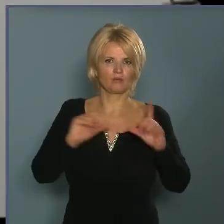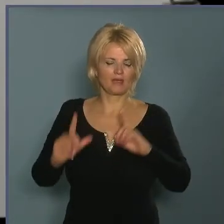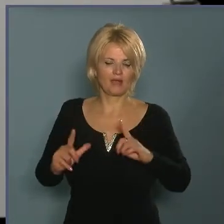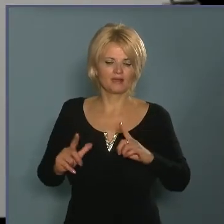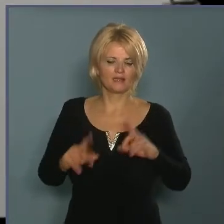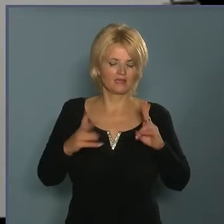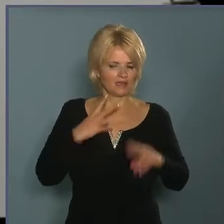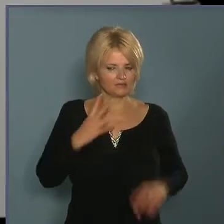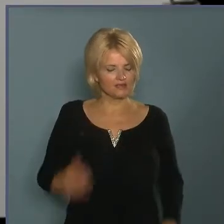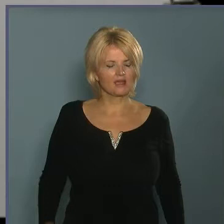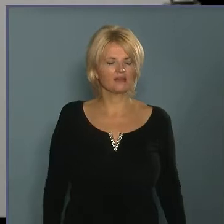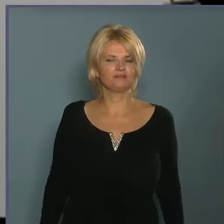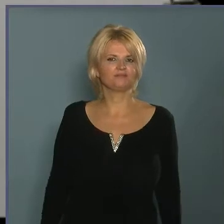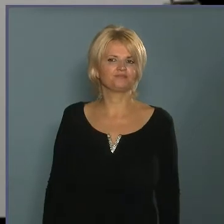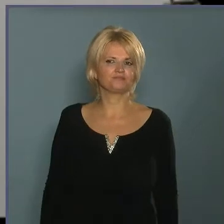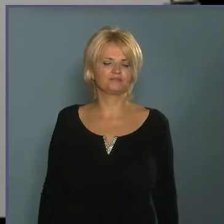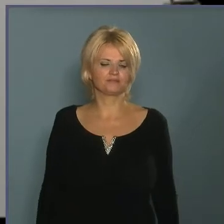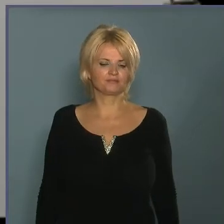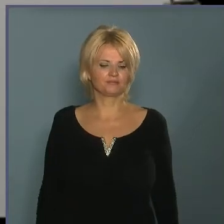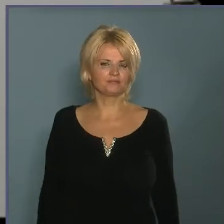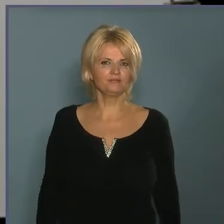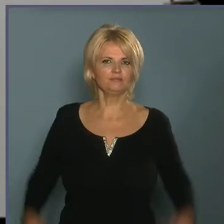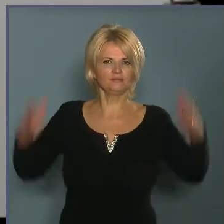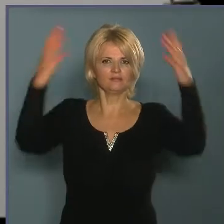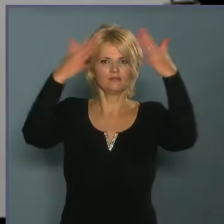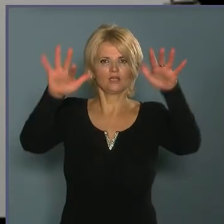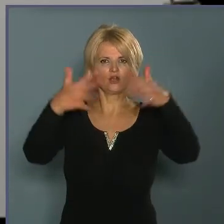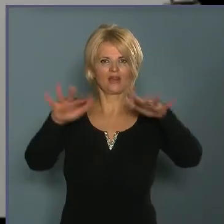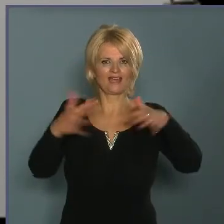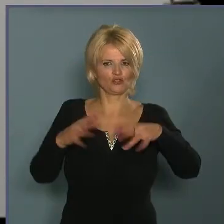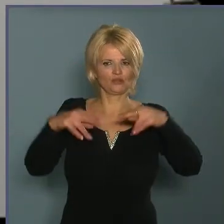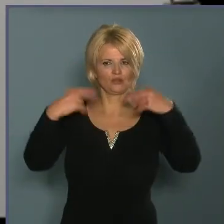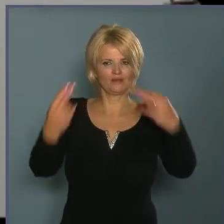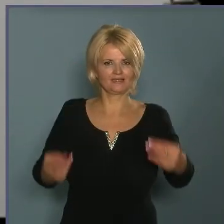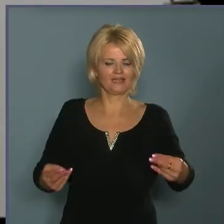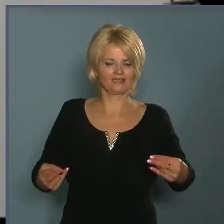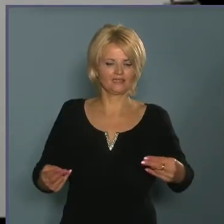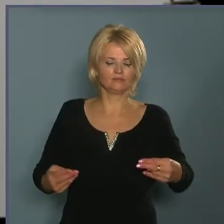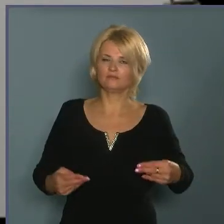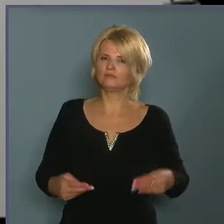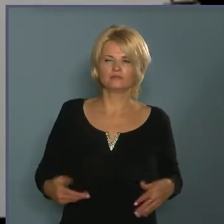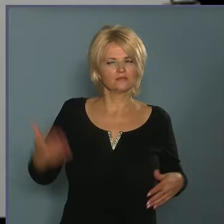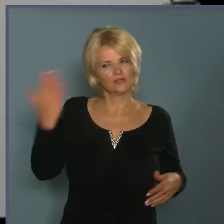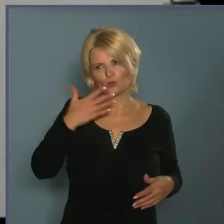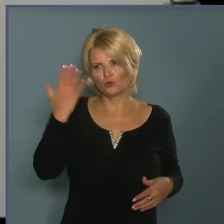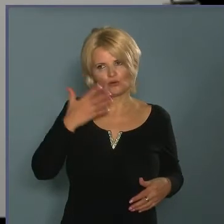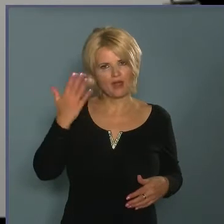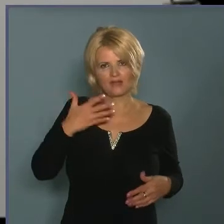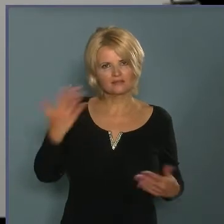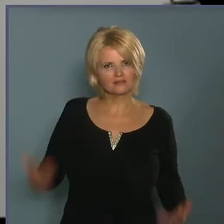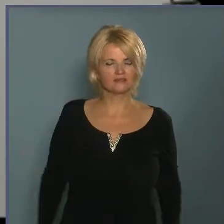és erről de kell koncentrálni. És ugye átjön a karácsony, ez az igazi őrület idézőjelbe,